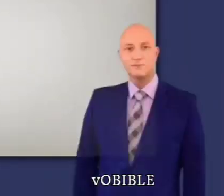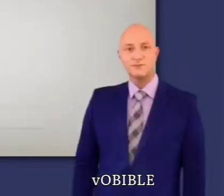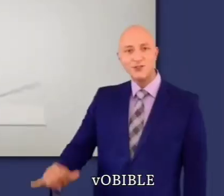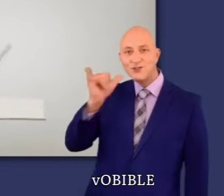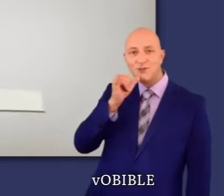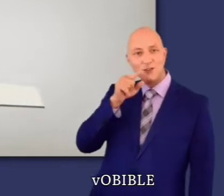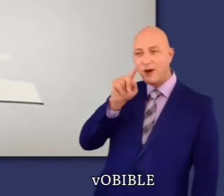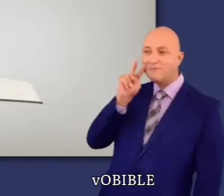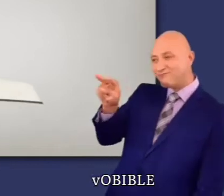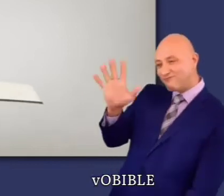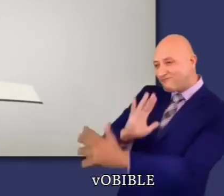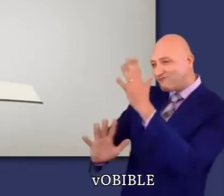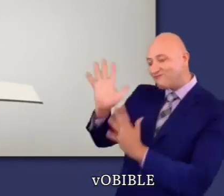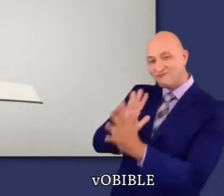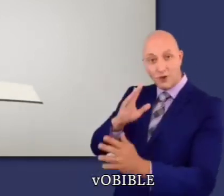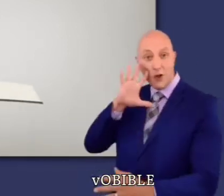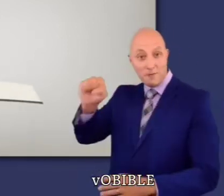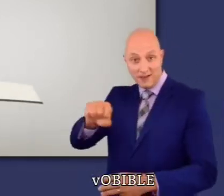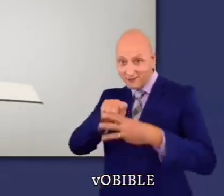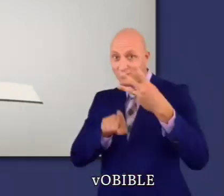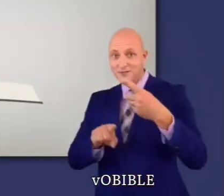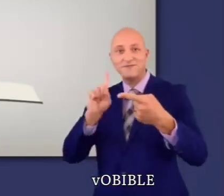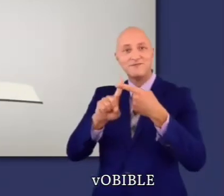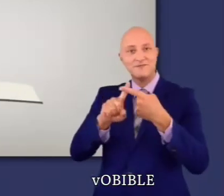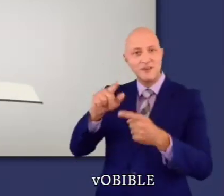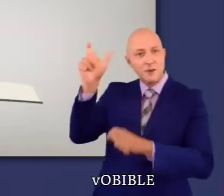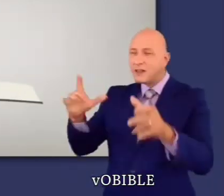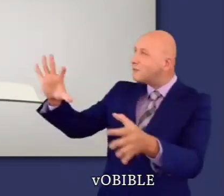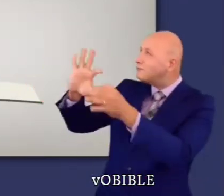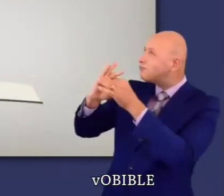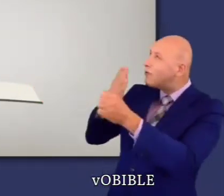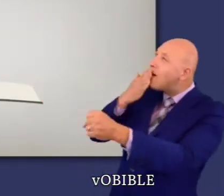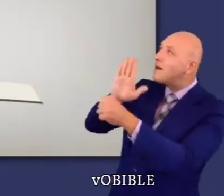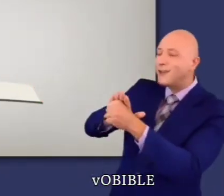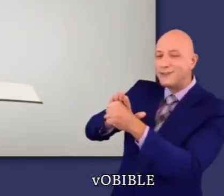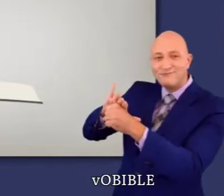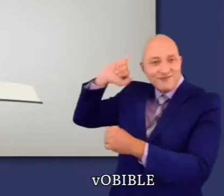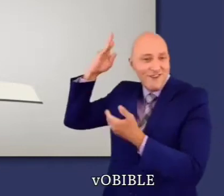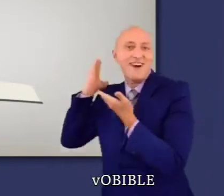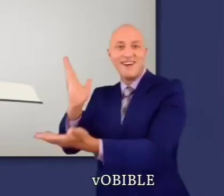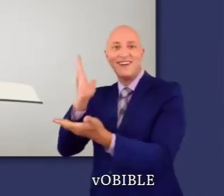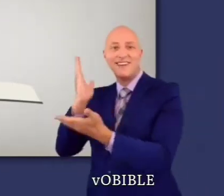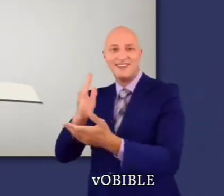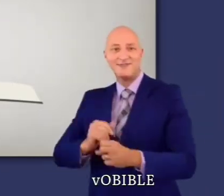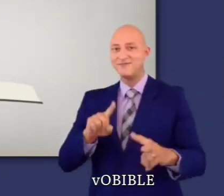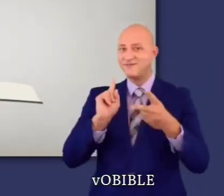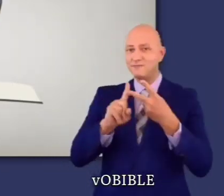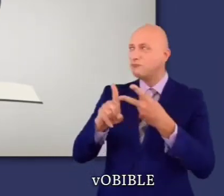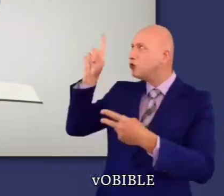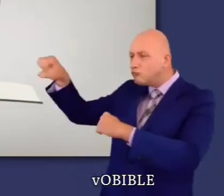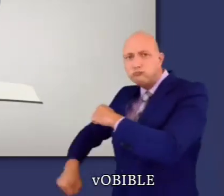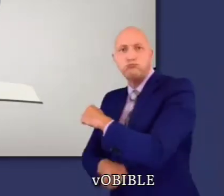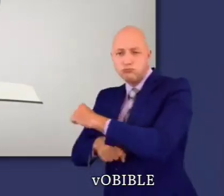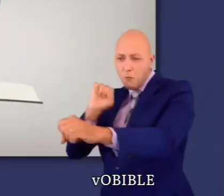Au cours de votre lecture du livre de Josué, notez que Jéhovah bénit les personnes fidèles et obéissantes. remarquez